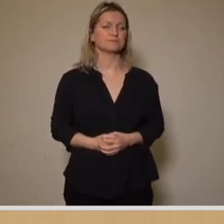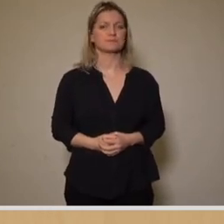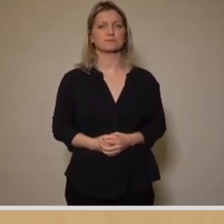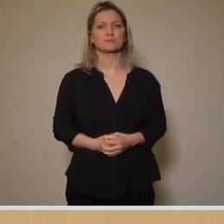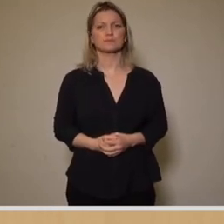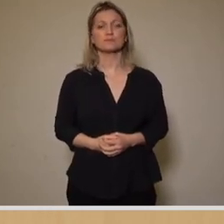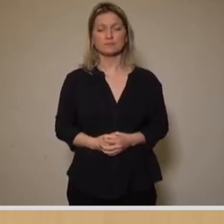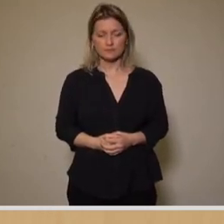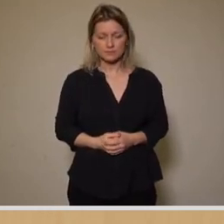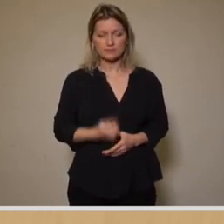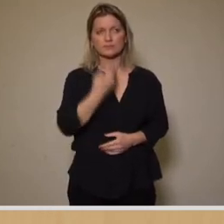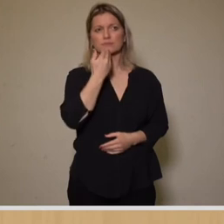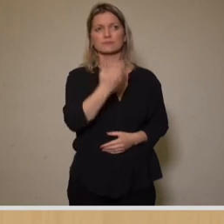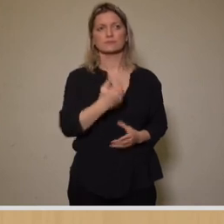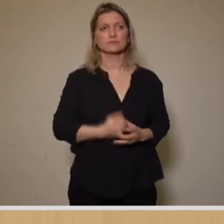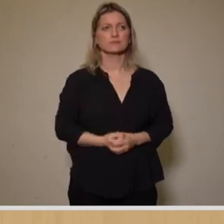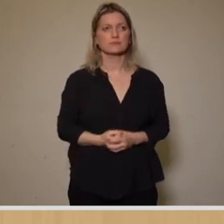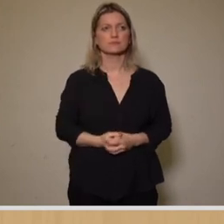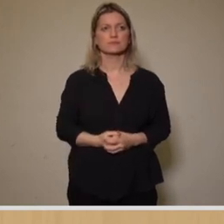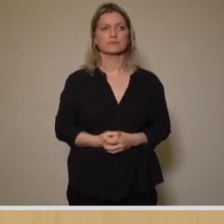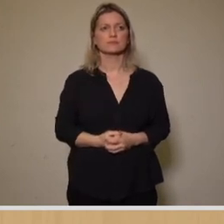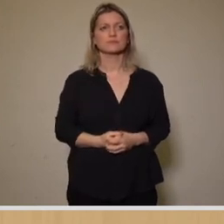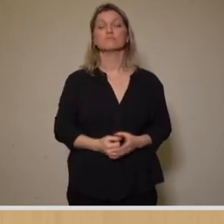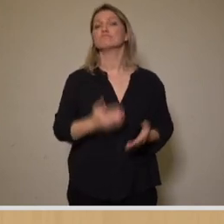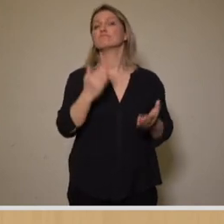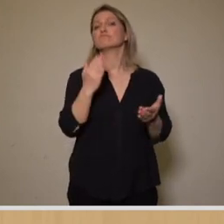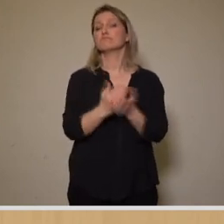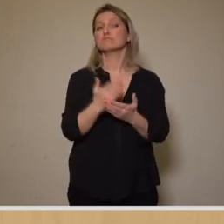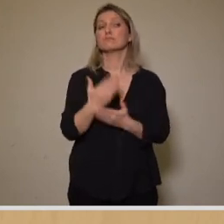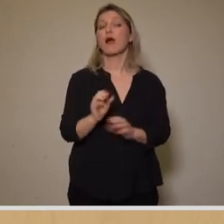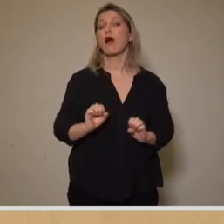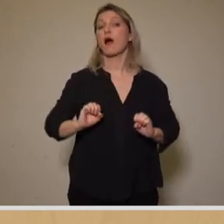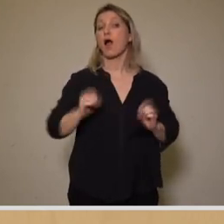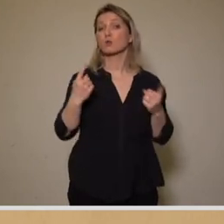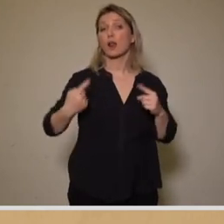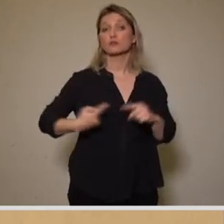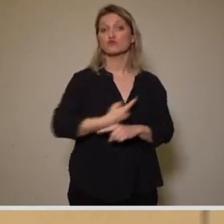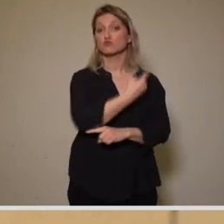Vielen Dank. Wir haben damit die aktuelle Stunde absolviert. Dank. Vielen